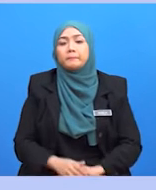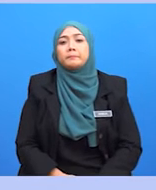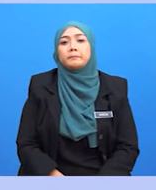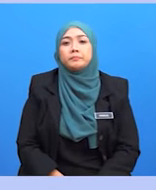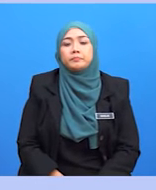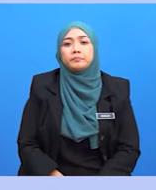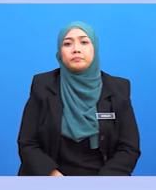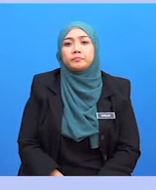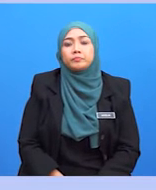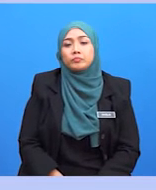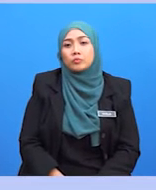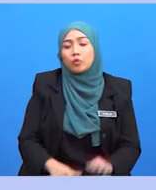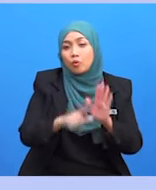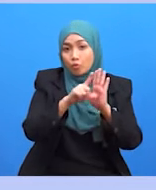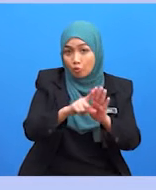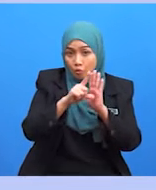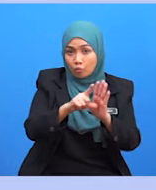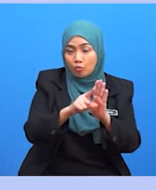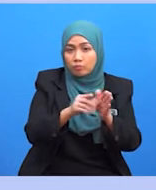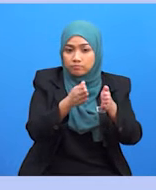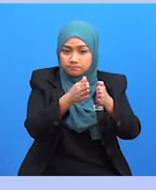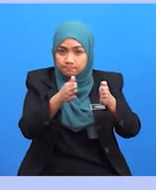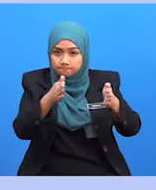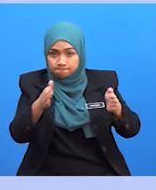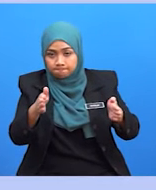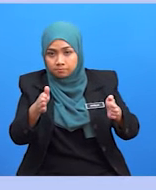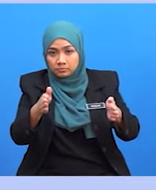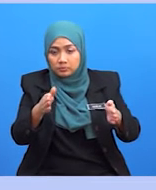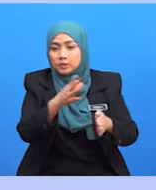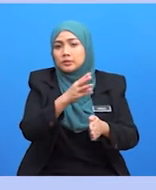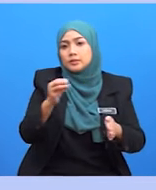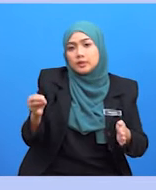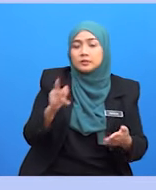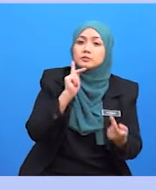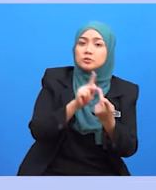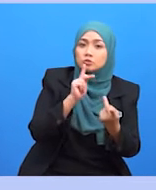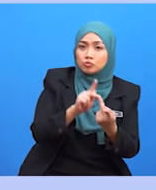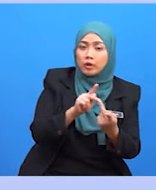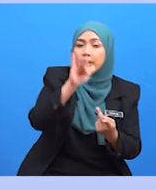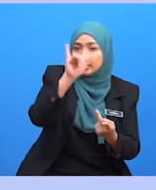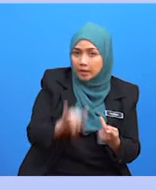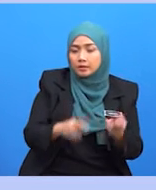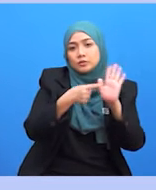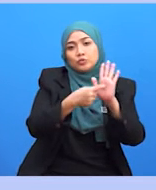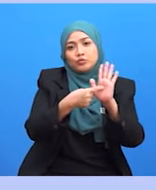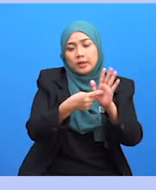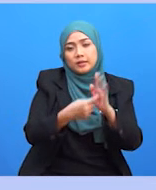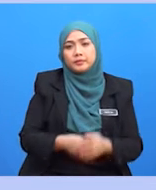pastikan jarak logo adalah sekata dan jelas di sisi seperti contoh yang dipampangkan